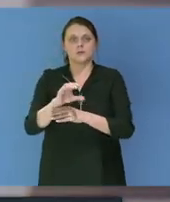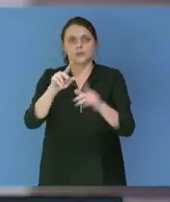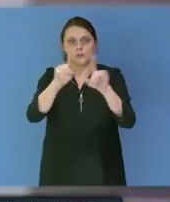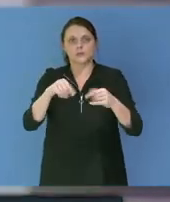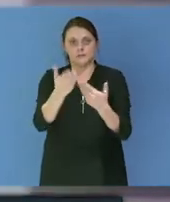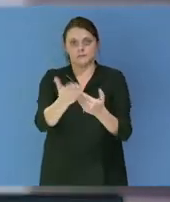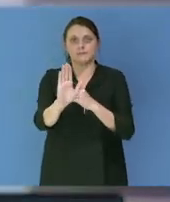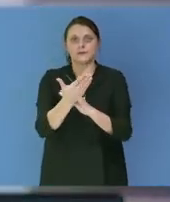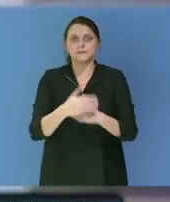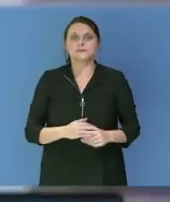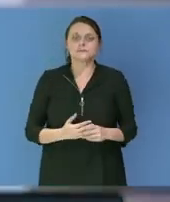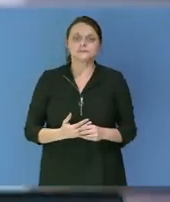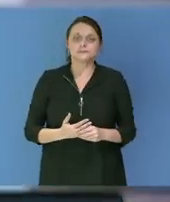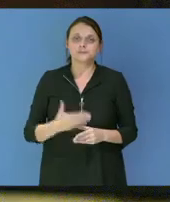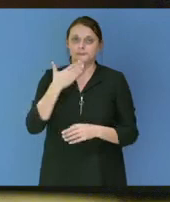Merci, M. Kenard.